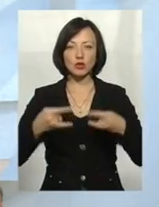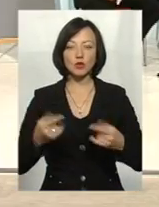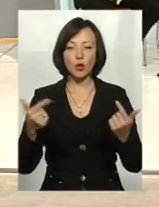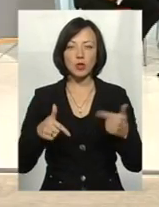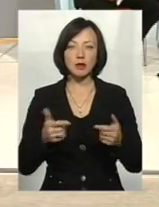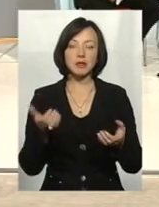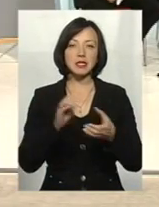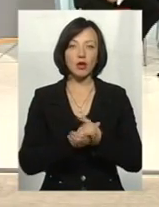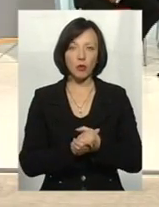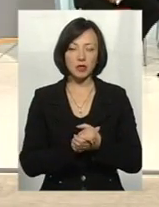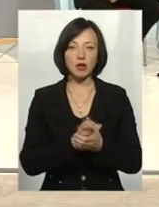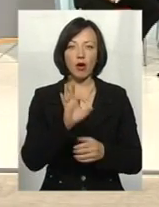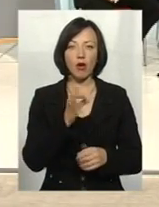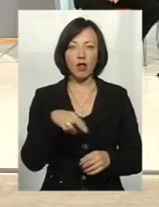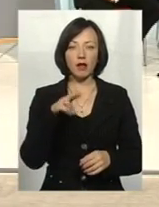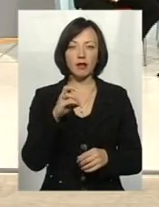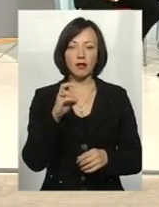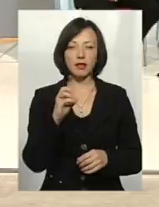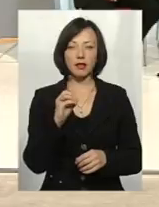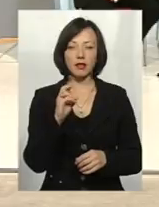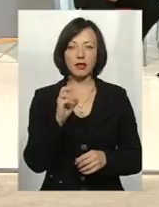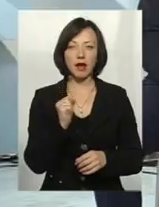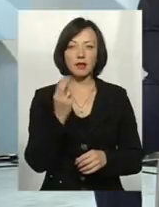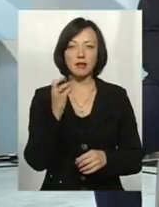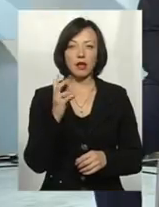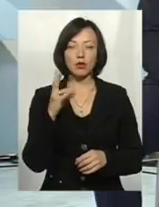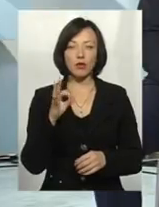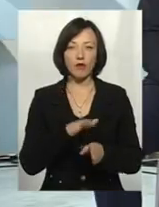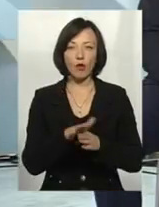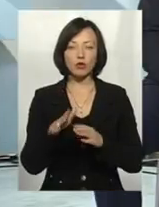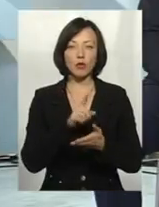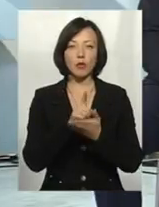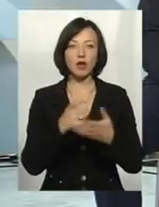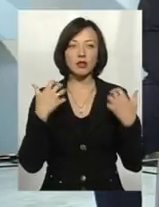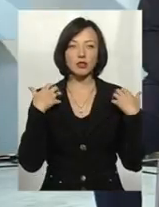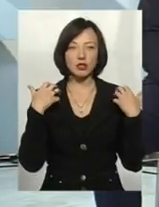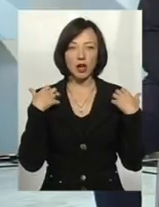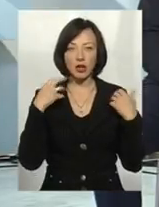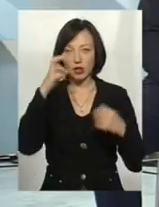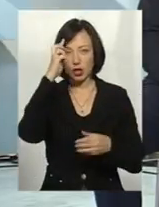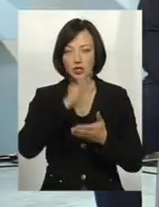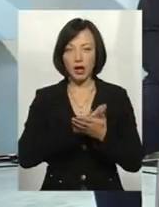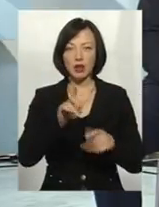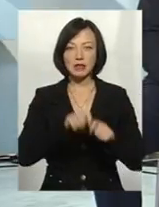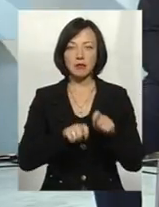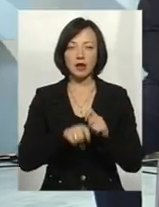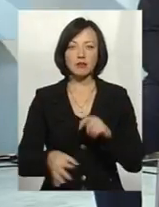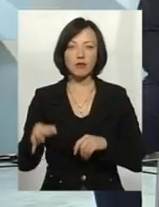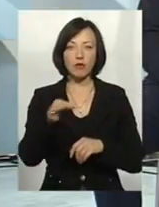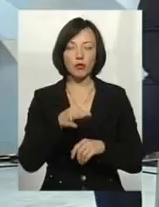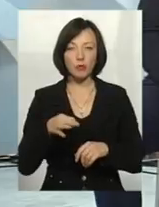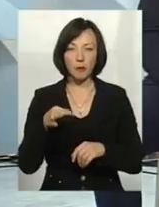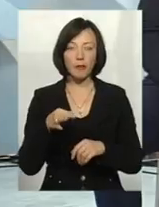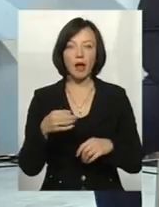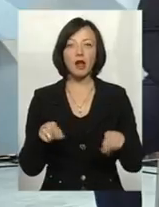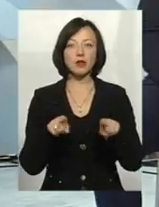гостями знайомтеся. Олег Доценко, виконуючий обов'язки начальника Держекоінспекції у Хмельницькій області. По ліву руку від